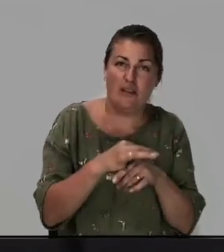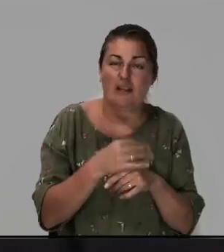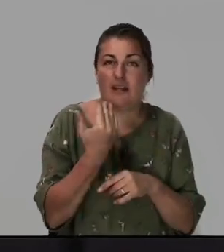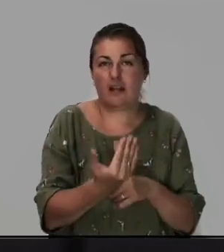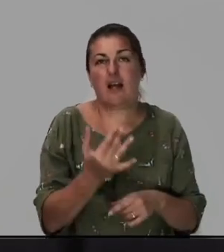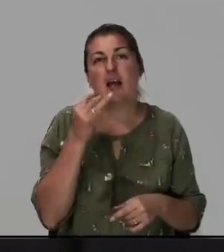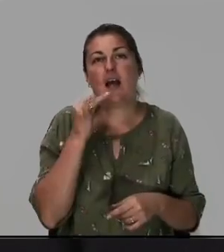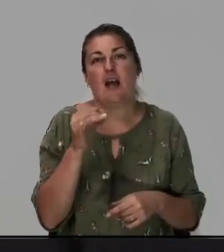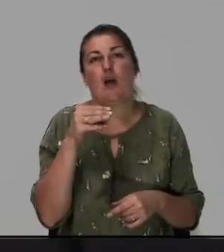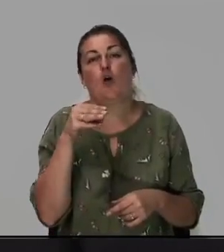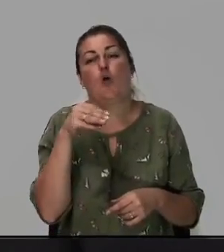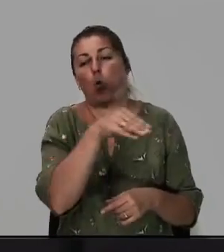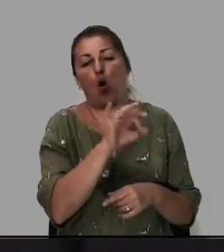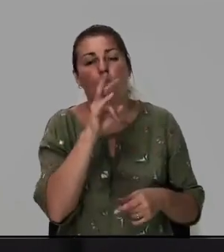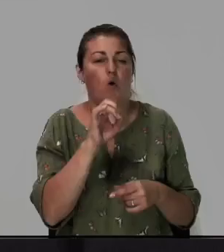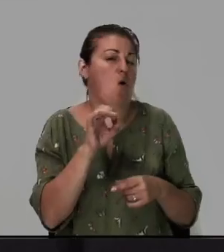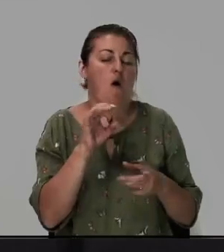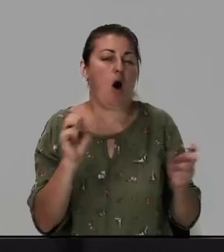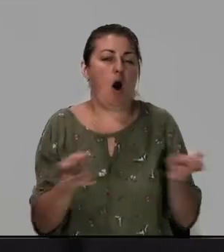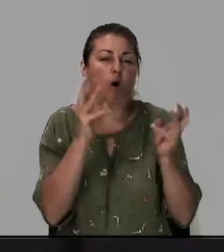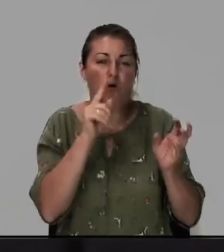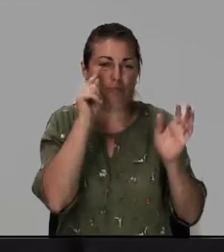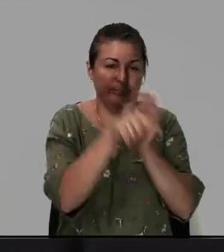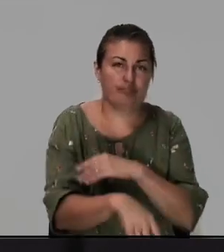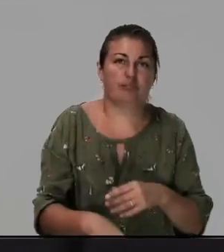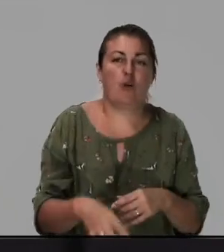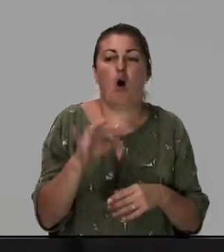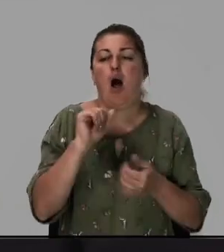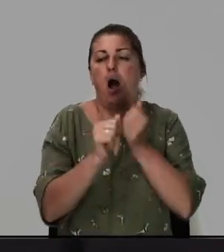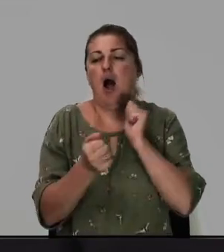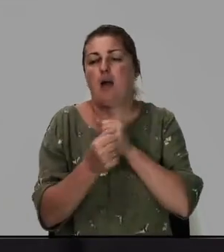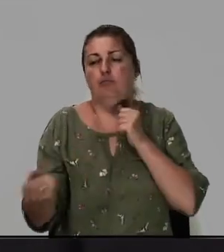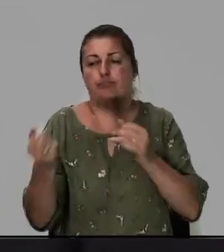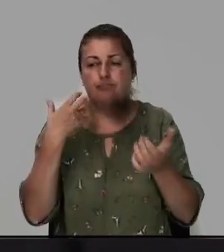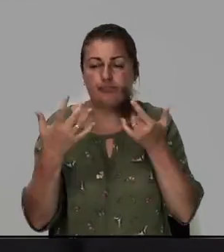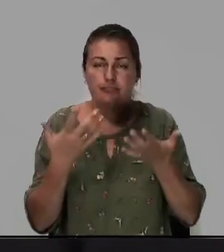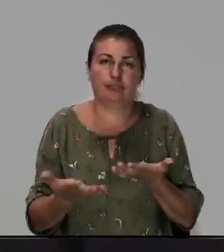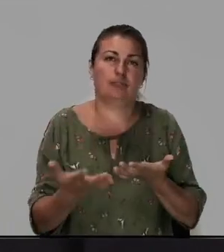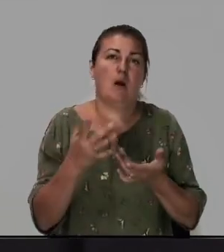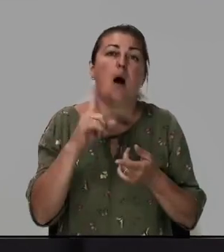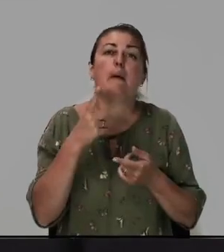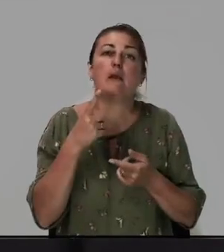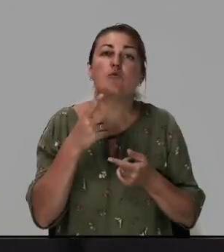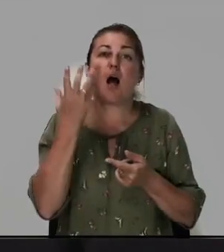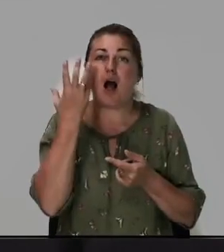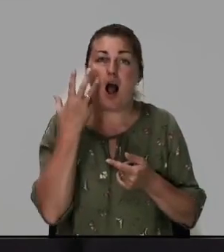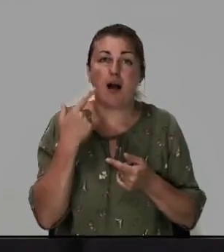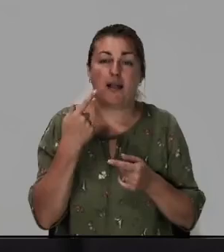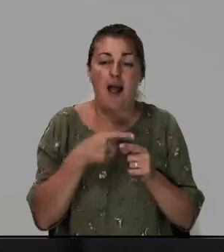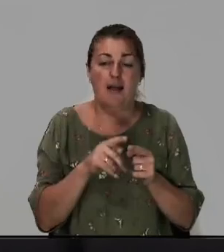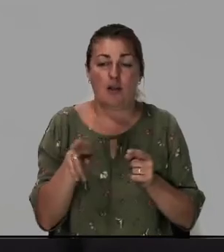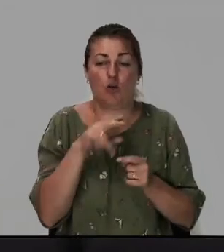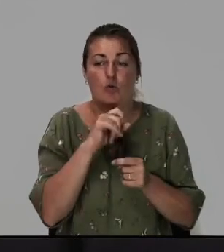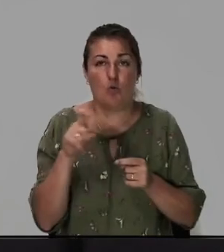и то в огонь бросался то о камне бился потому что когда этот дух